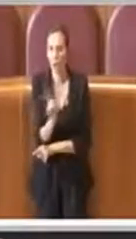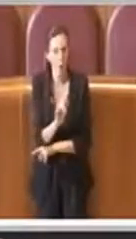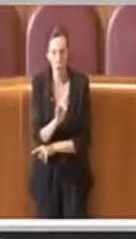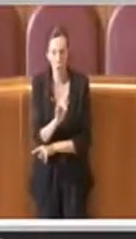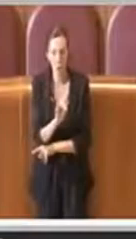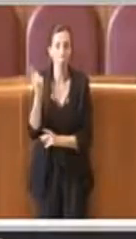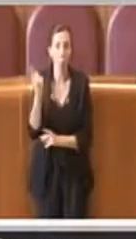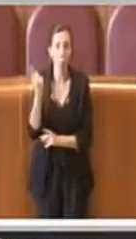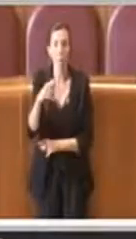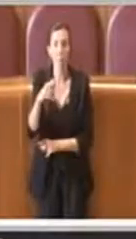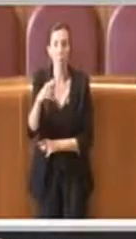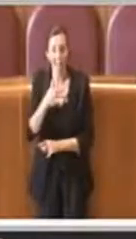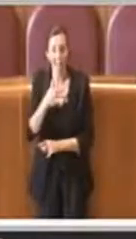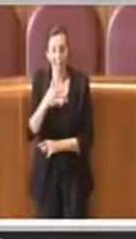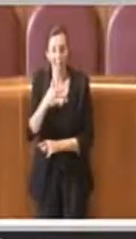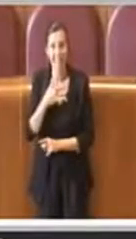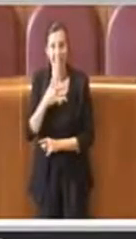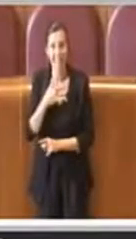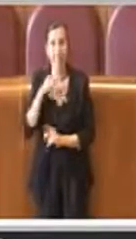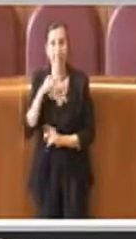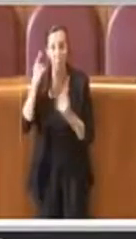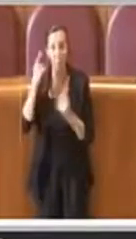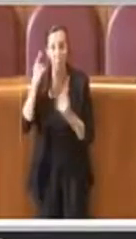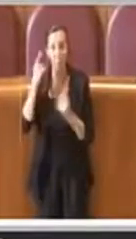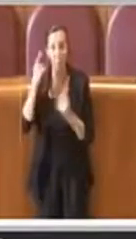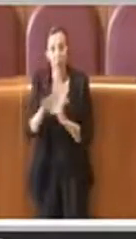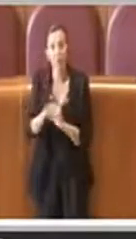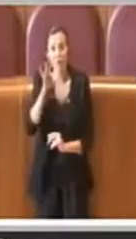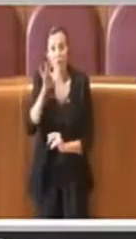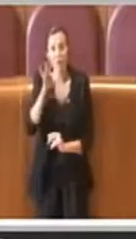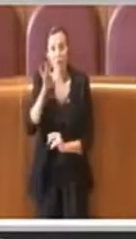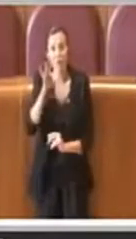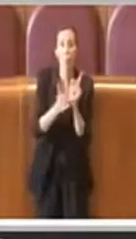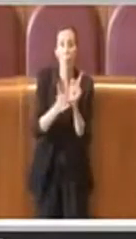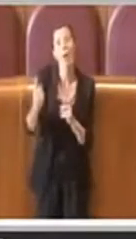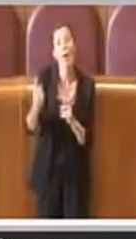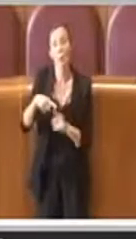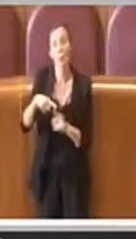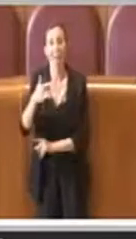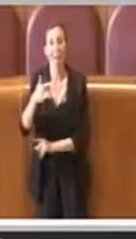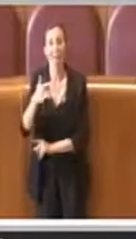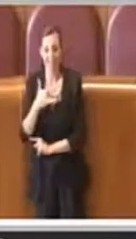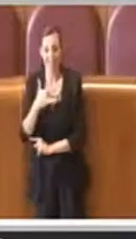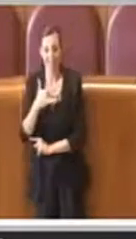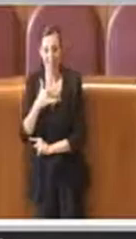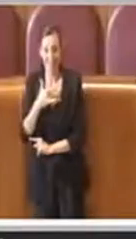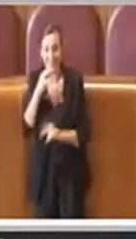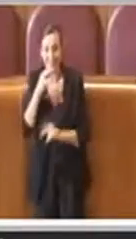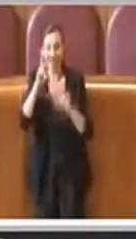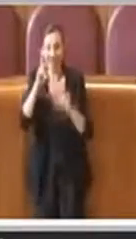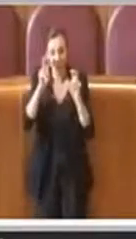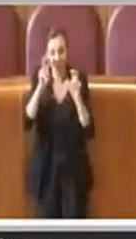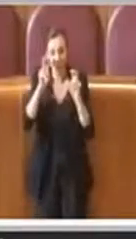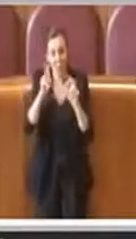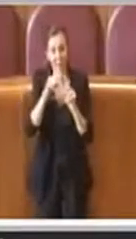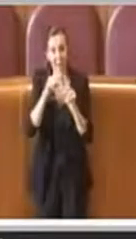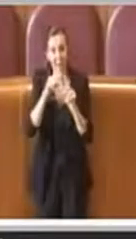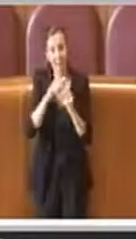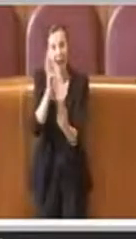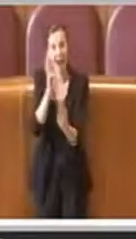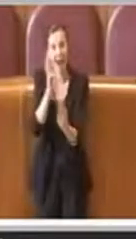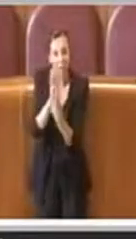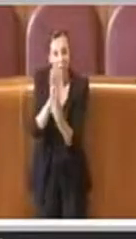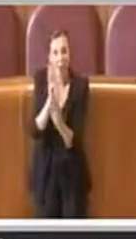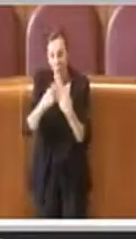è una scelta secondo me di natura sia etica che politica. Molte di questi argomenti sono stati affrontati in